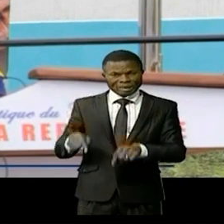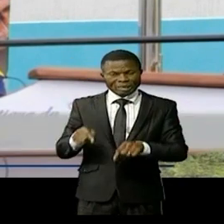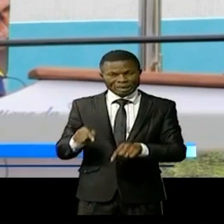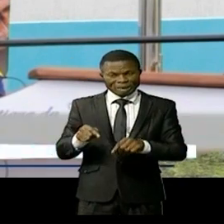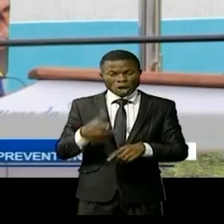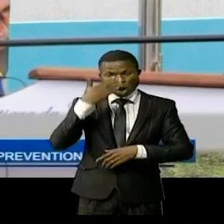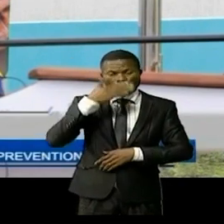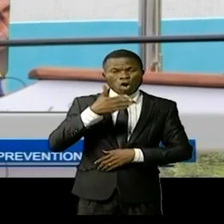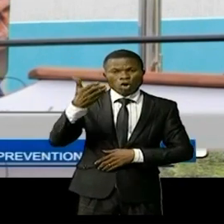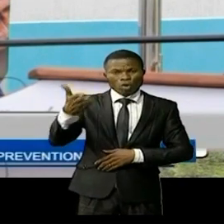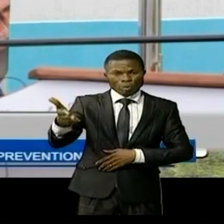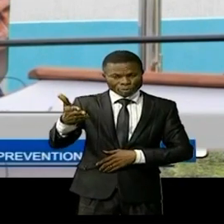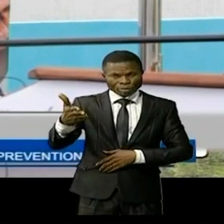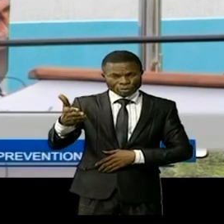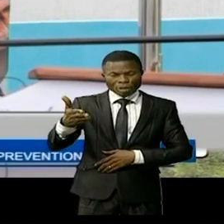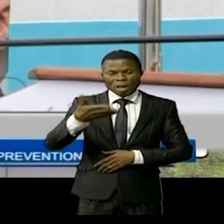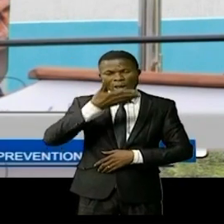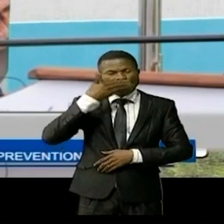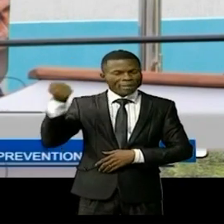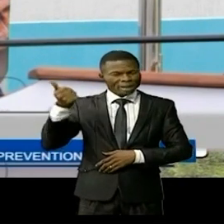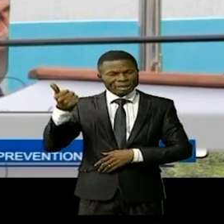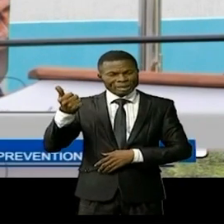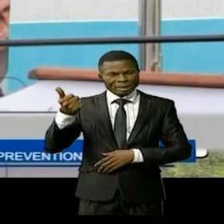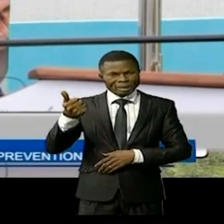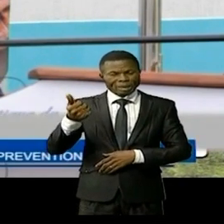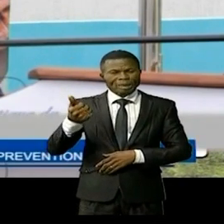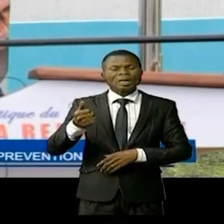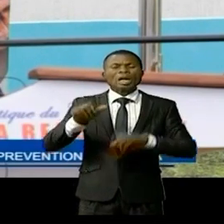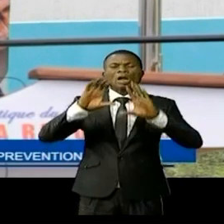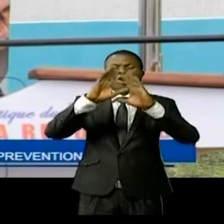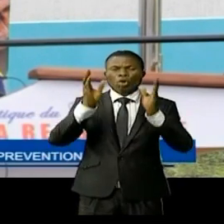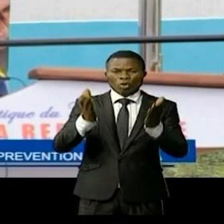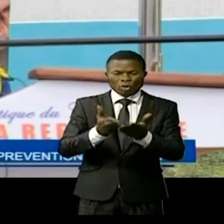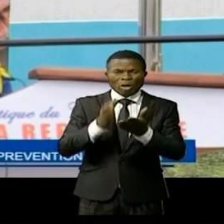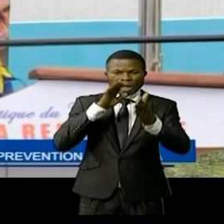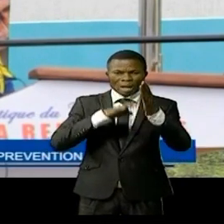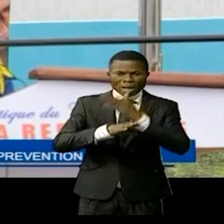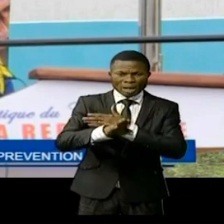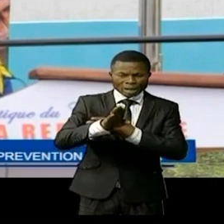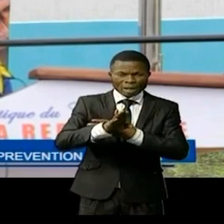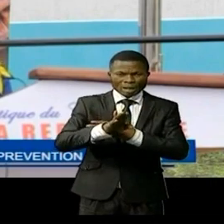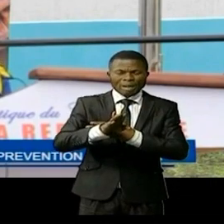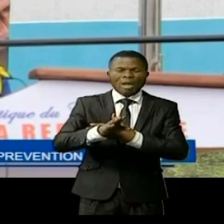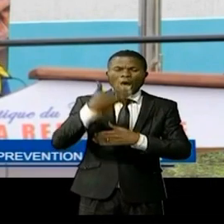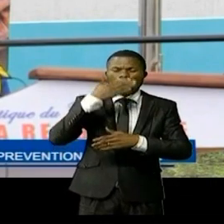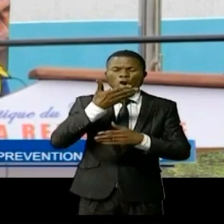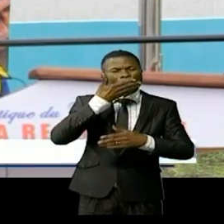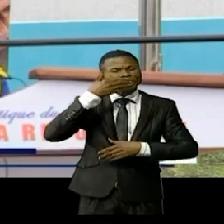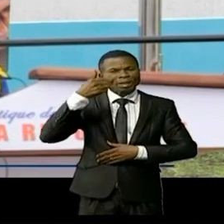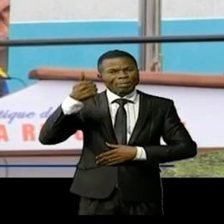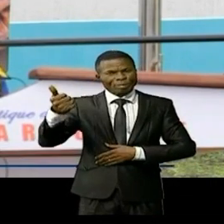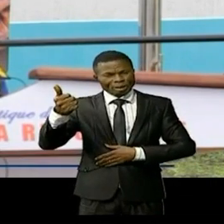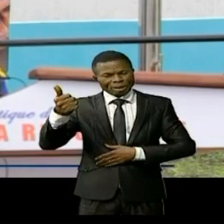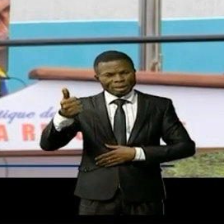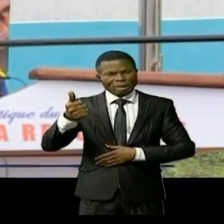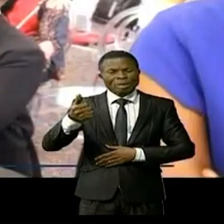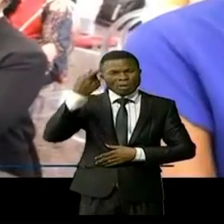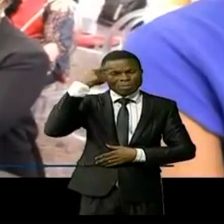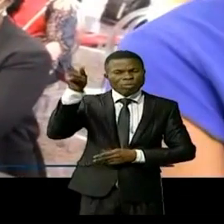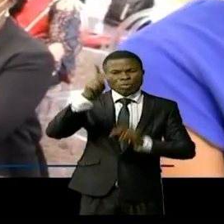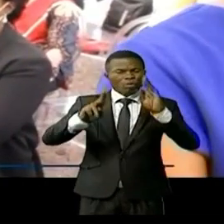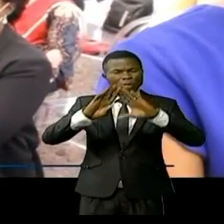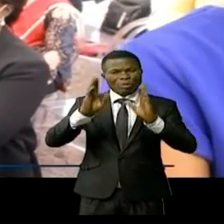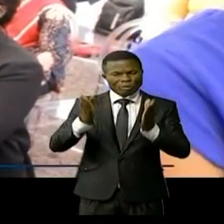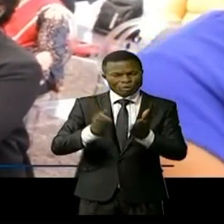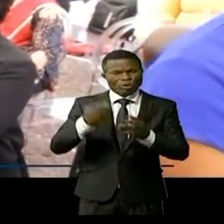hôpital de référence moderne et communautaire enfin un cadre confortable pour garantir à la population